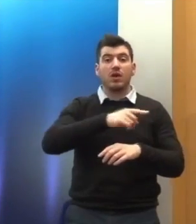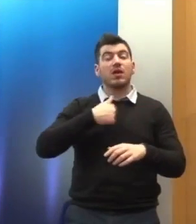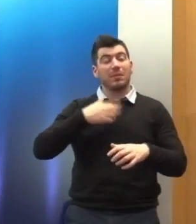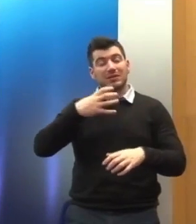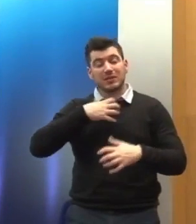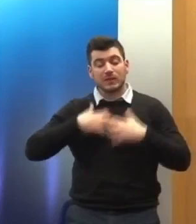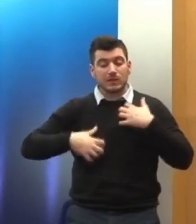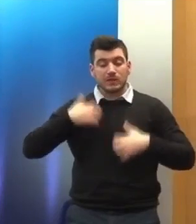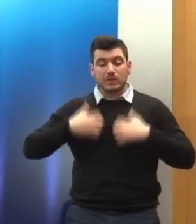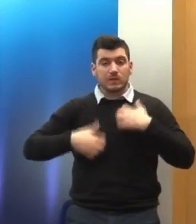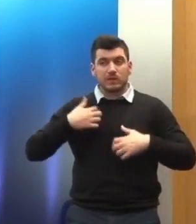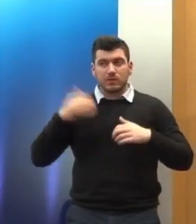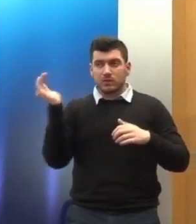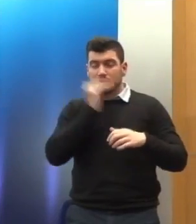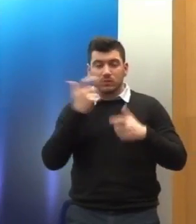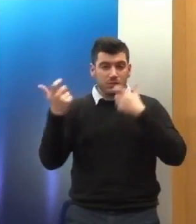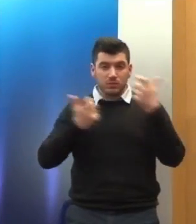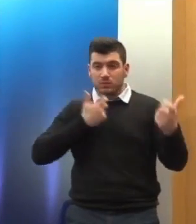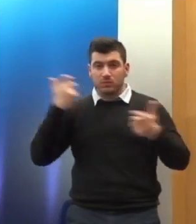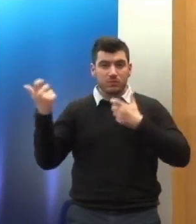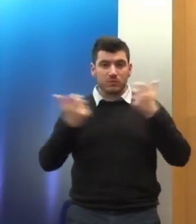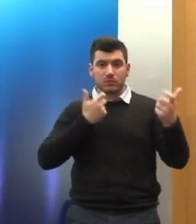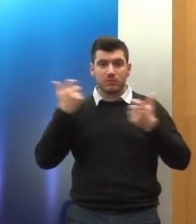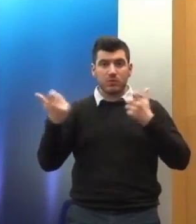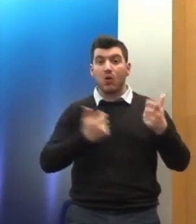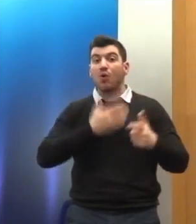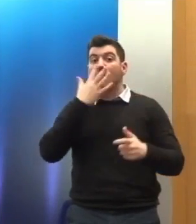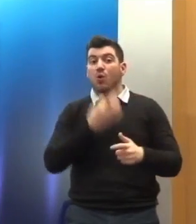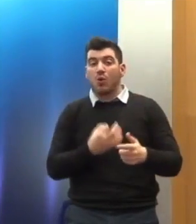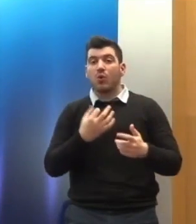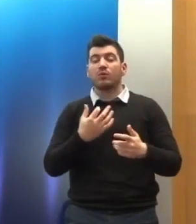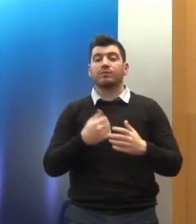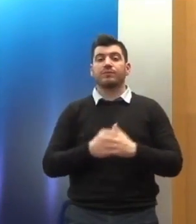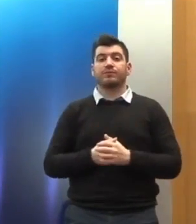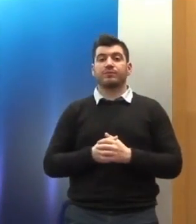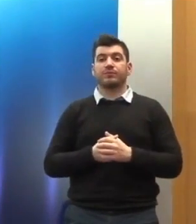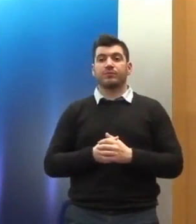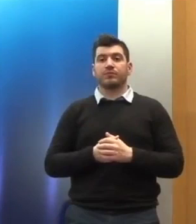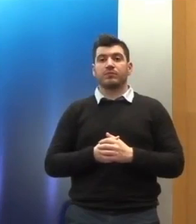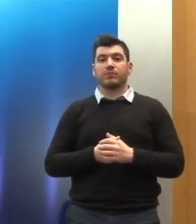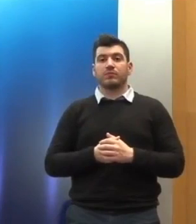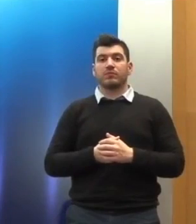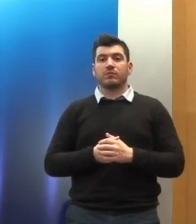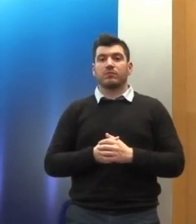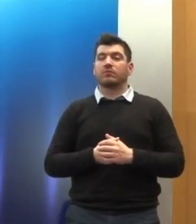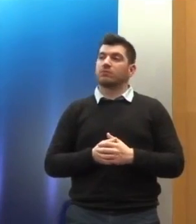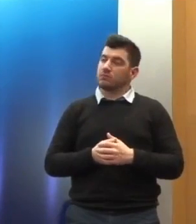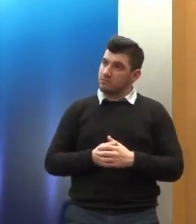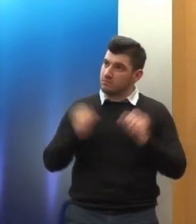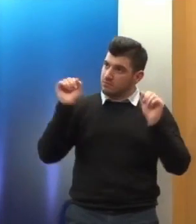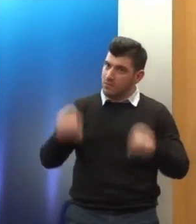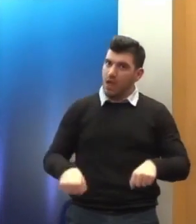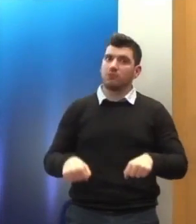ανήσυχοι και σε εγρήγορση διότι παράλληλα με αυτήν την υπερεπένδυση στο προσφυγικό ο οποίος έχει